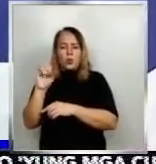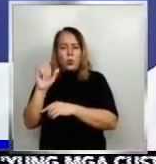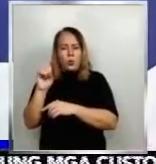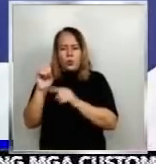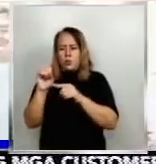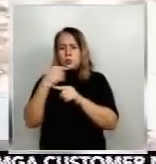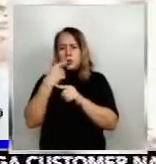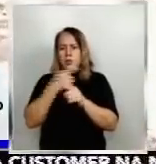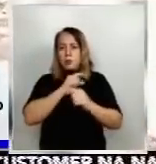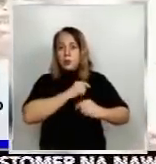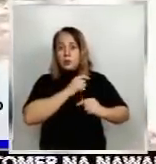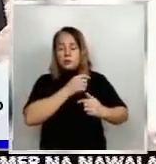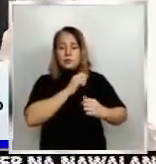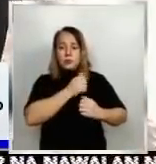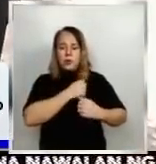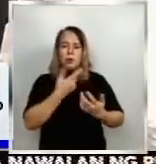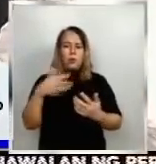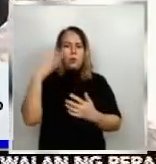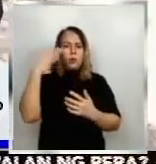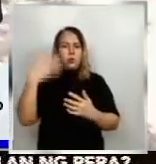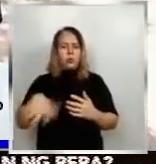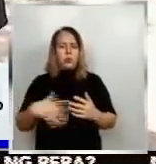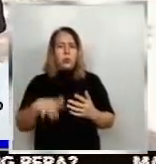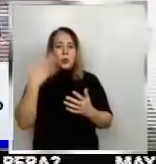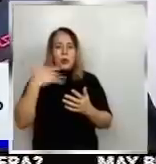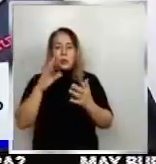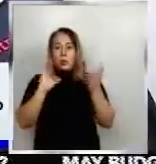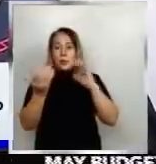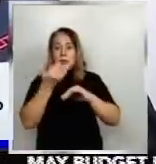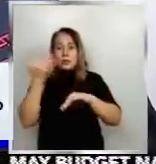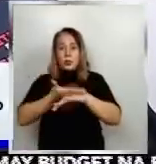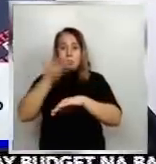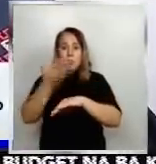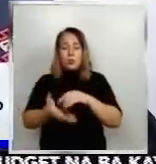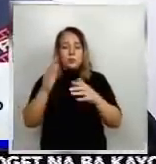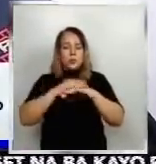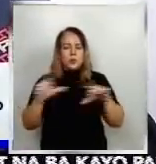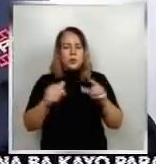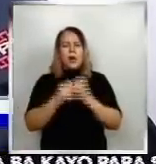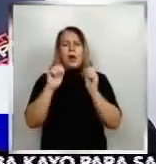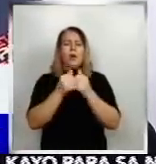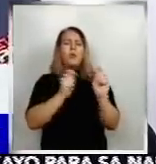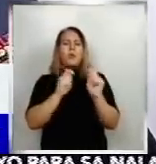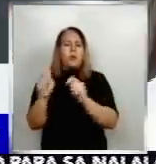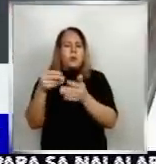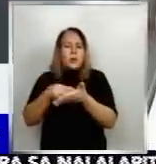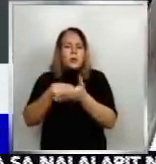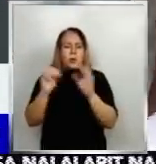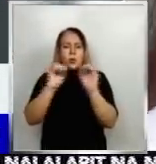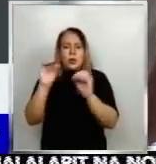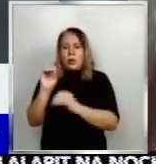sofistikado na ang istilong ito kumpara sa mga nakaraang panluloko online. Paano na-transfer ang funds without getting the OTP?